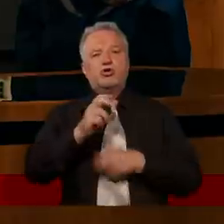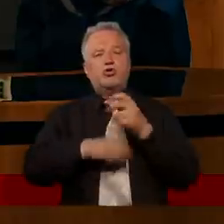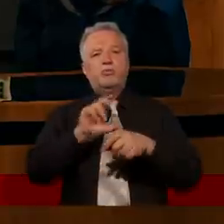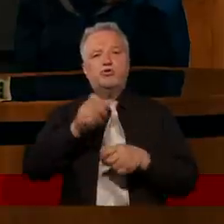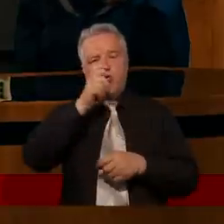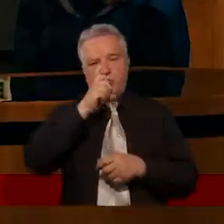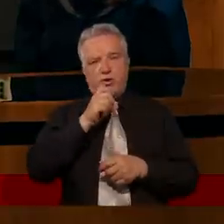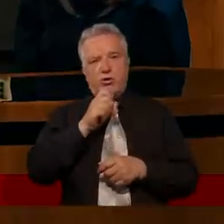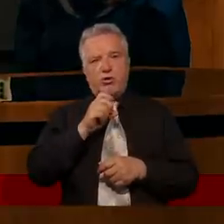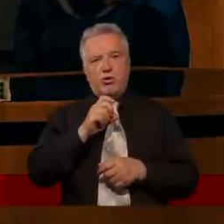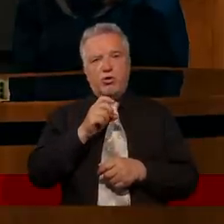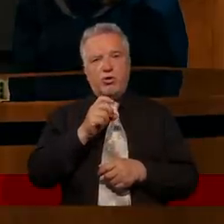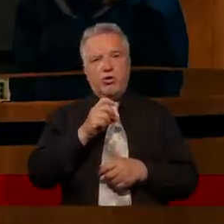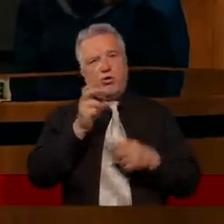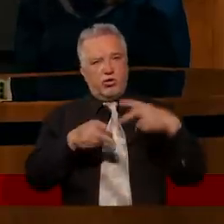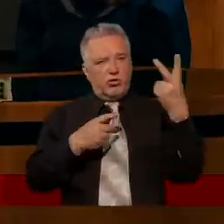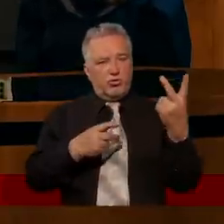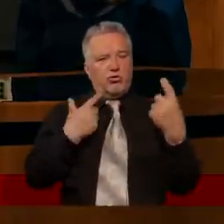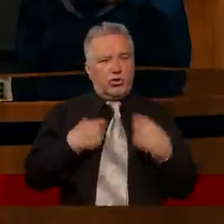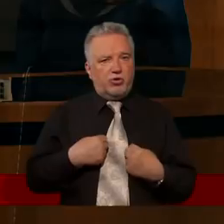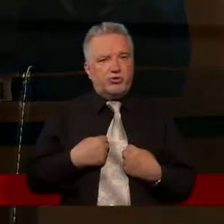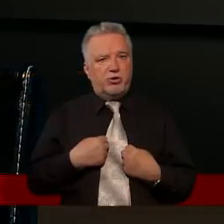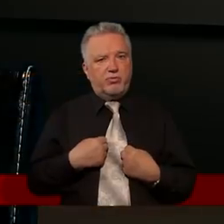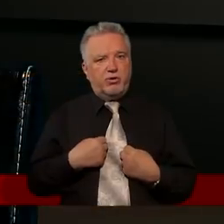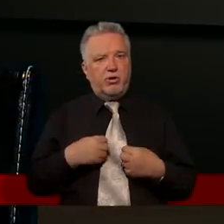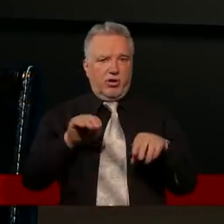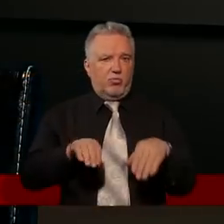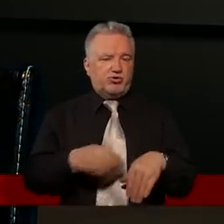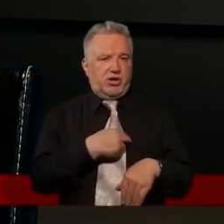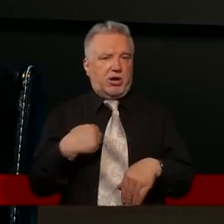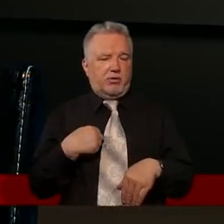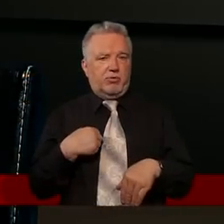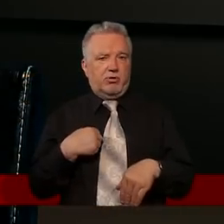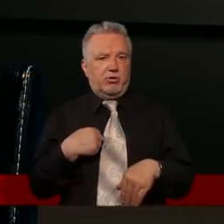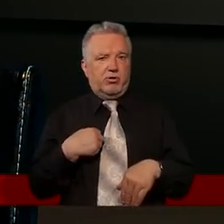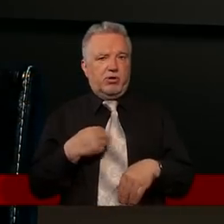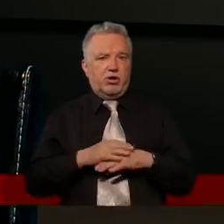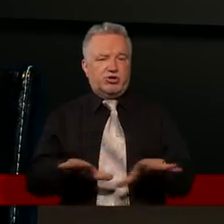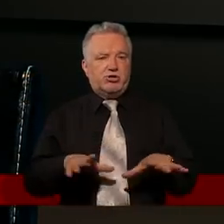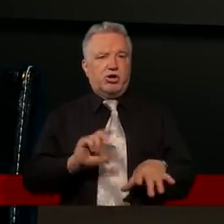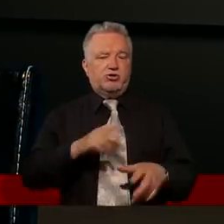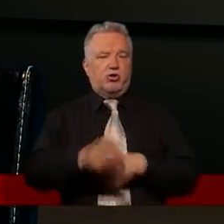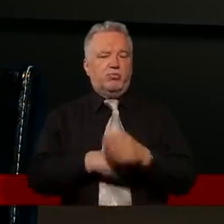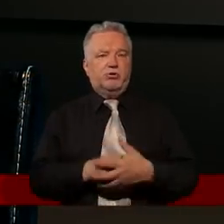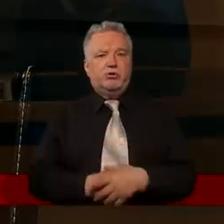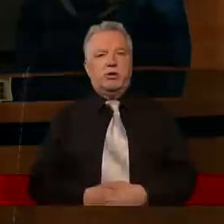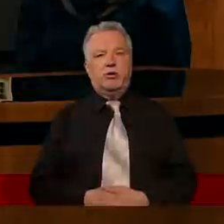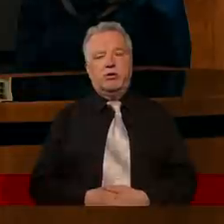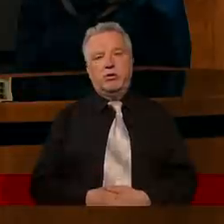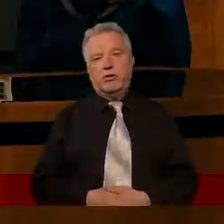komuś, jednemu z waszych znajomych albo wam, tak szczerze, co wtedy robicie?